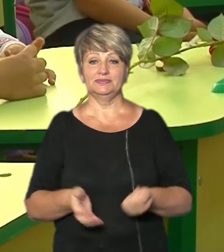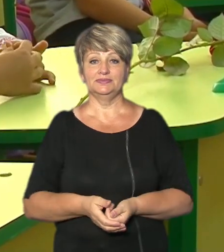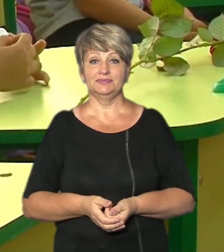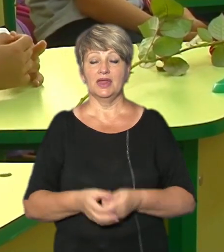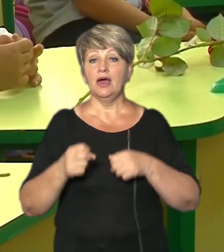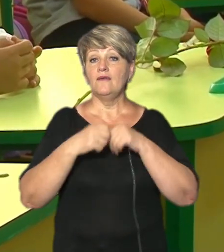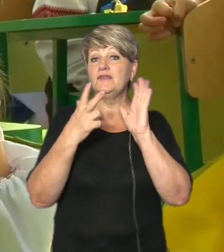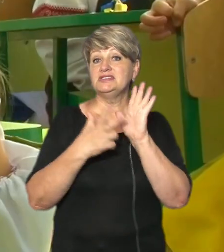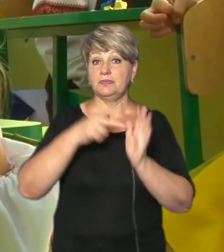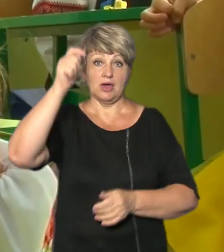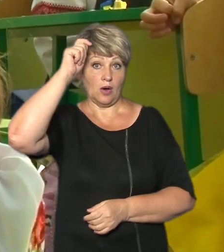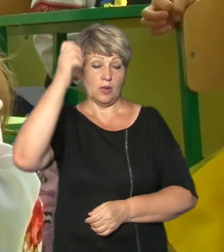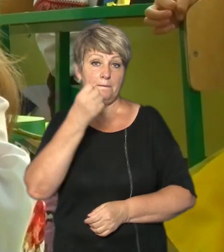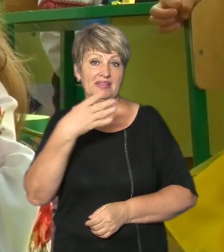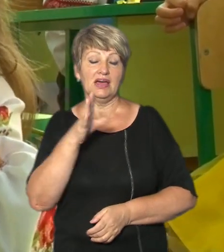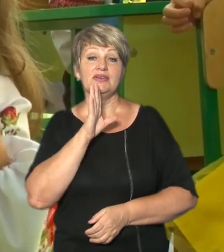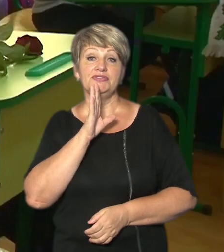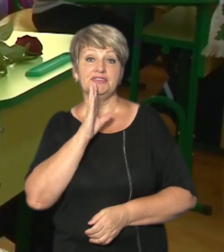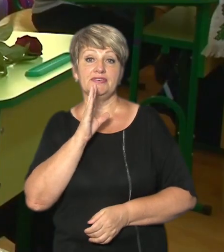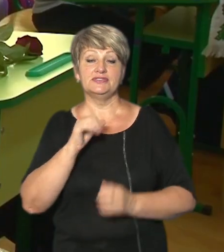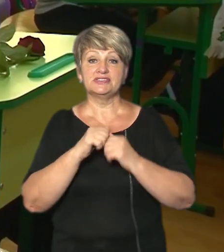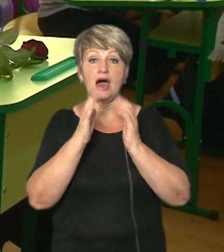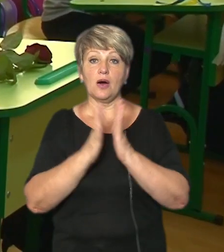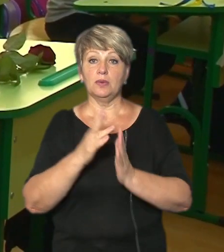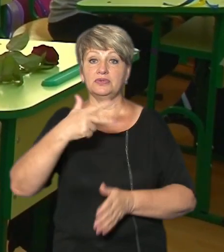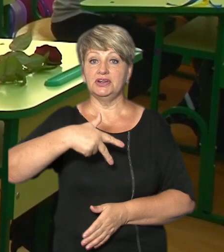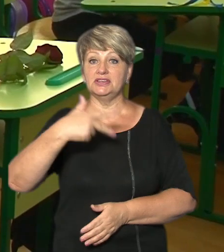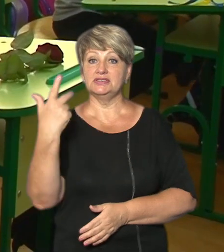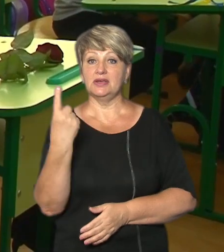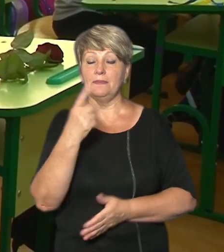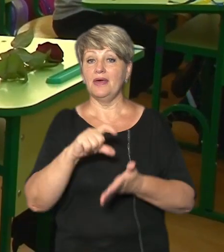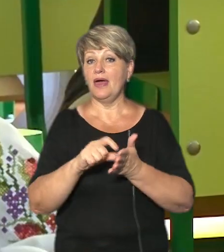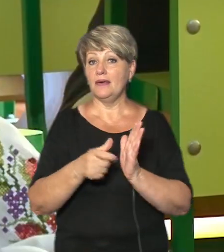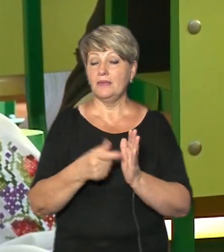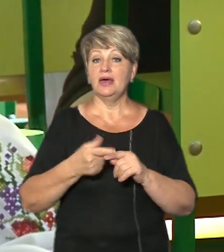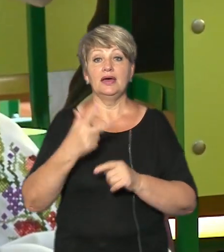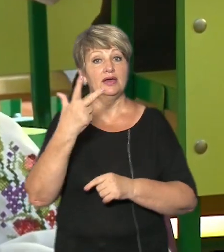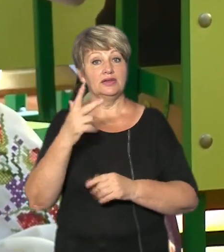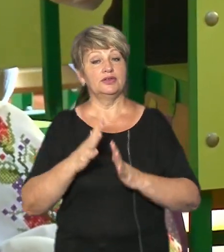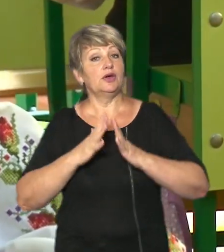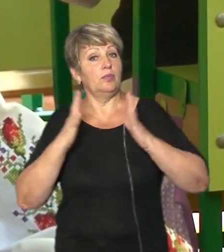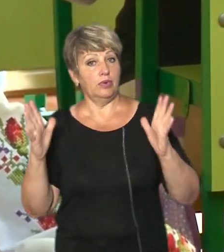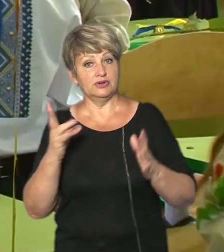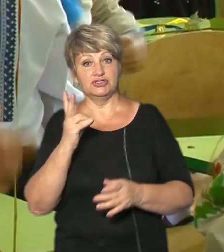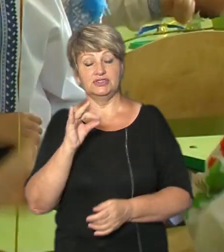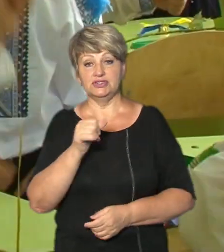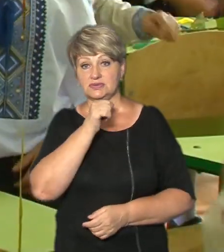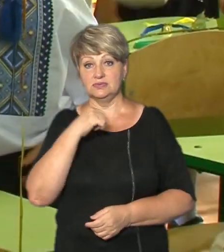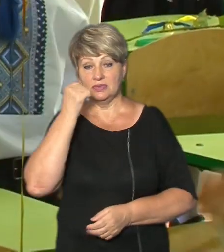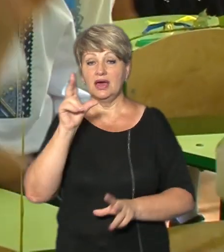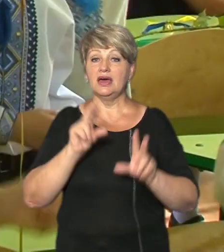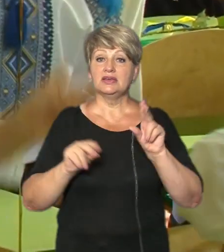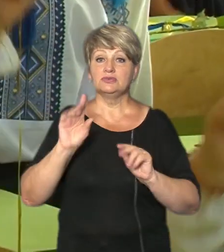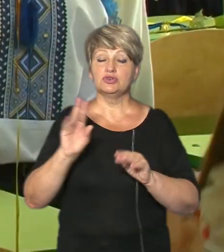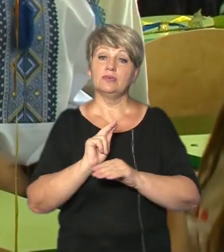18 хлопців та 15 дівчаток загалом 33 першокласники це на трьох діток більше ніж торік сподівалася що будемо навчати